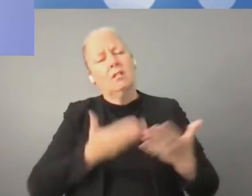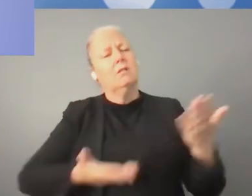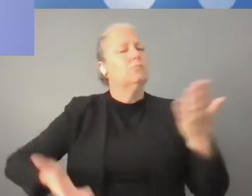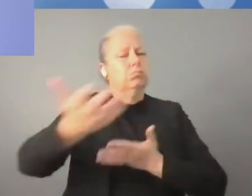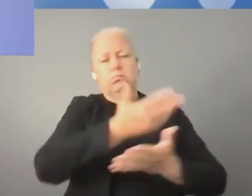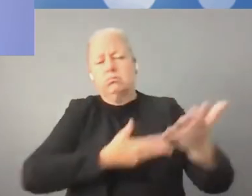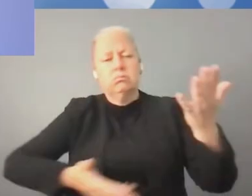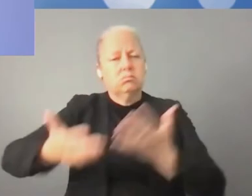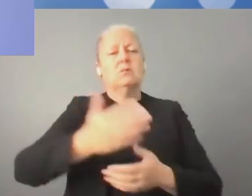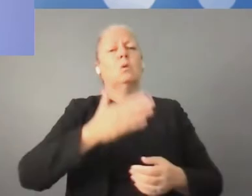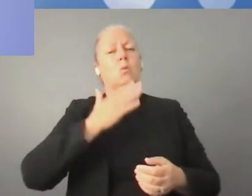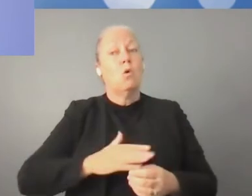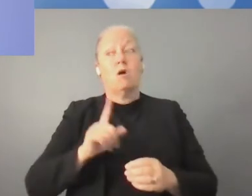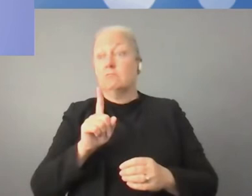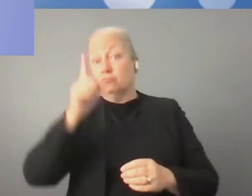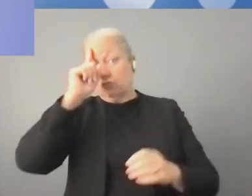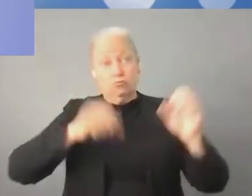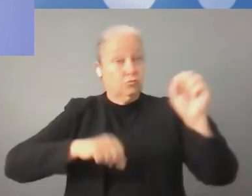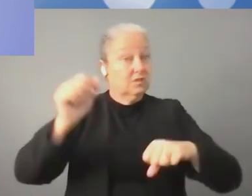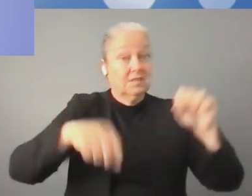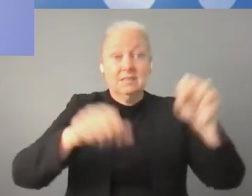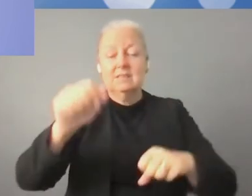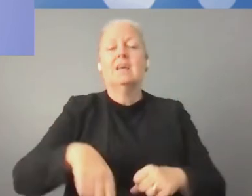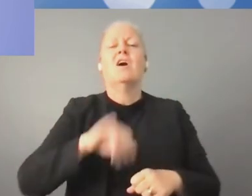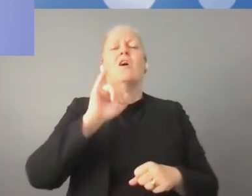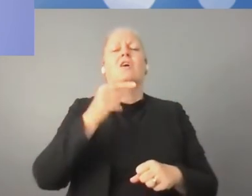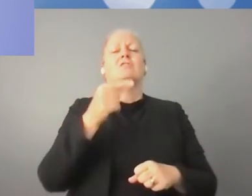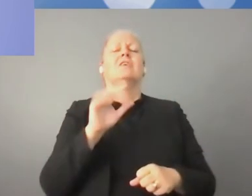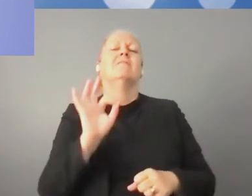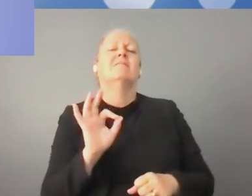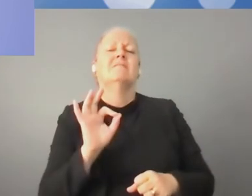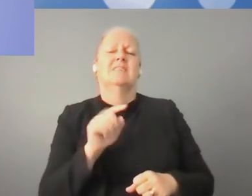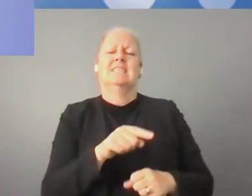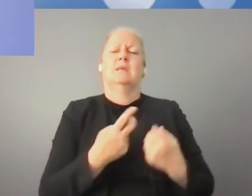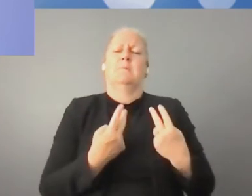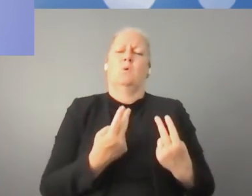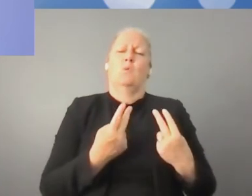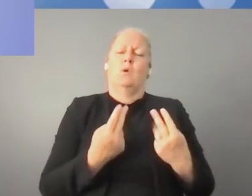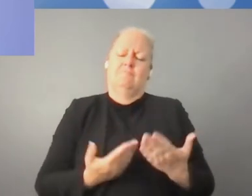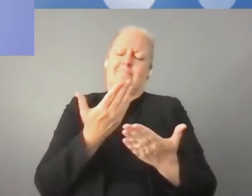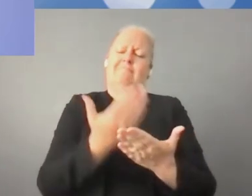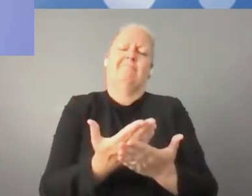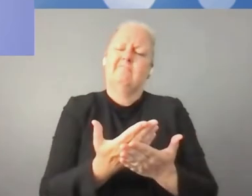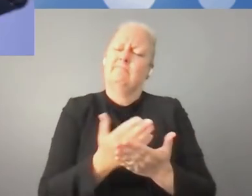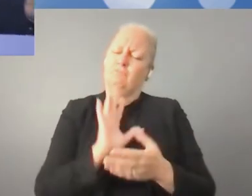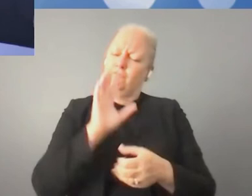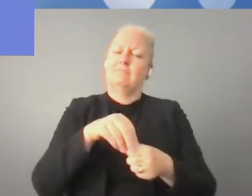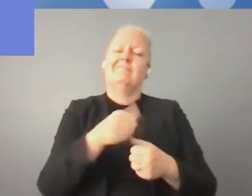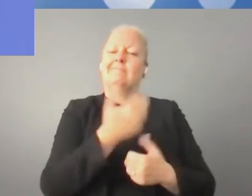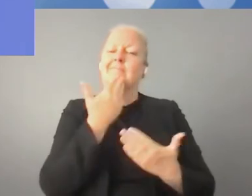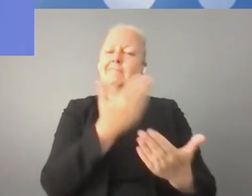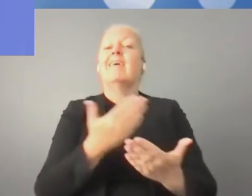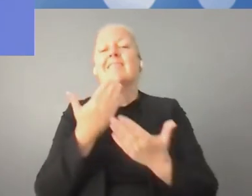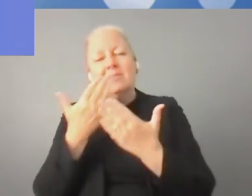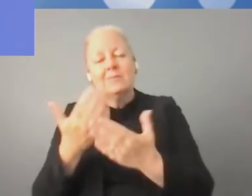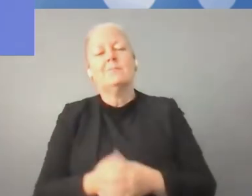państwa do współudziału w tworzeniu tego konsensusu i na pewno szczyt cyfrowy ONZ jest właściwym miejscem do